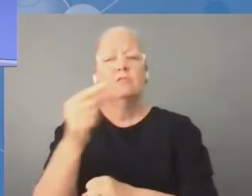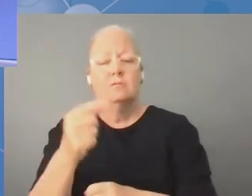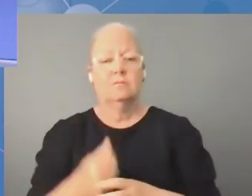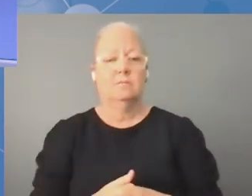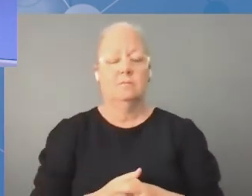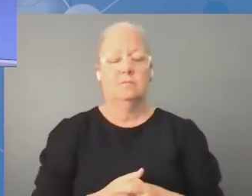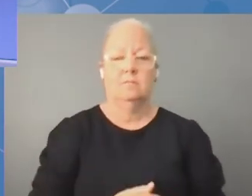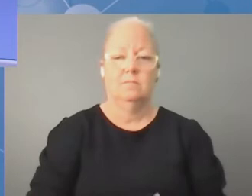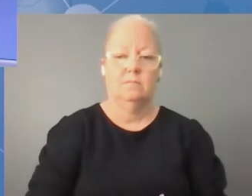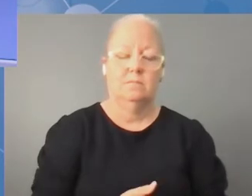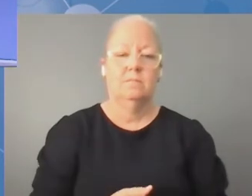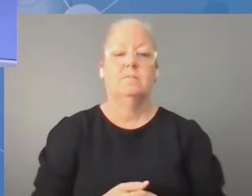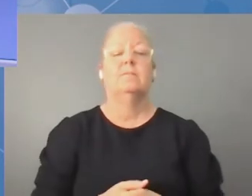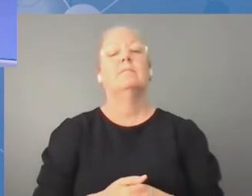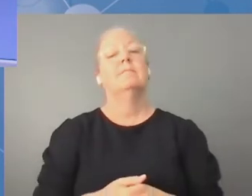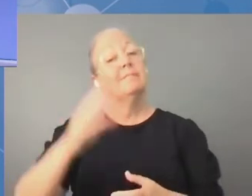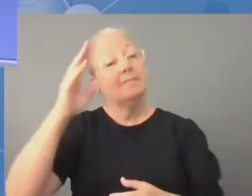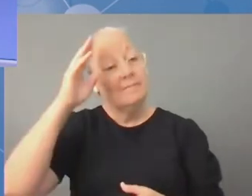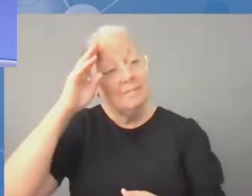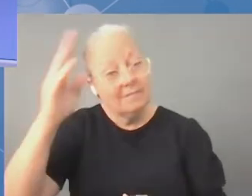Dzień dobry.